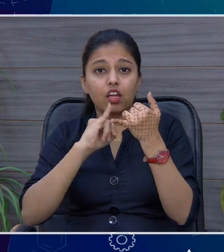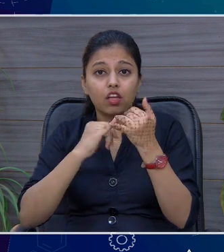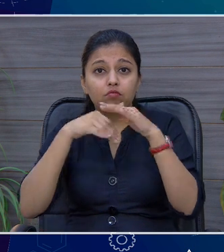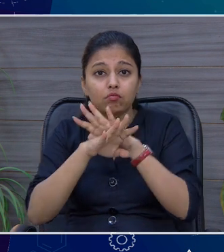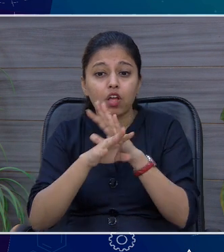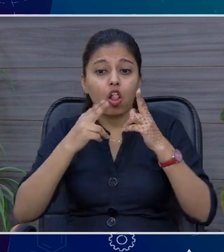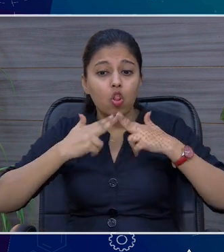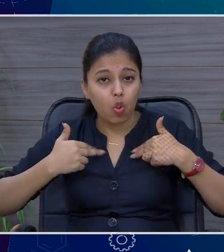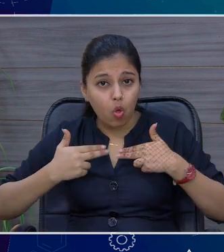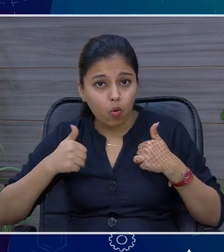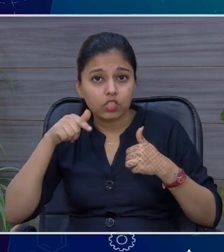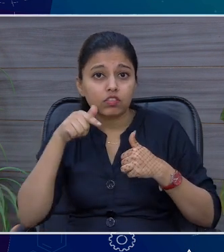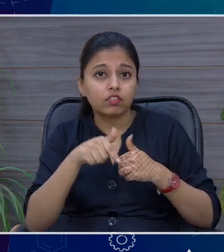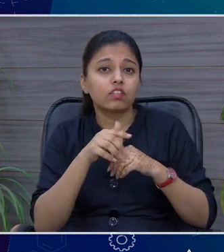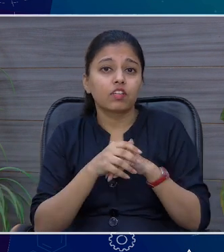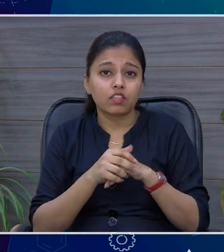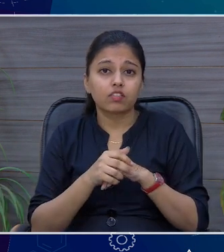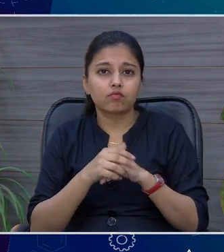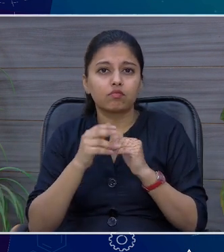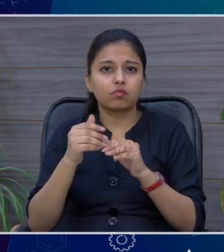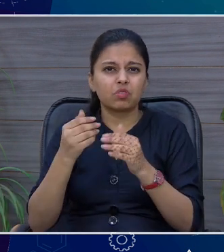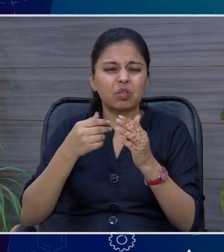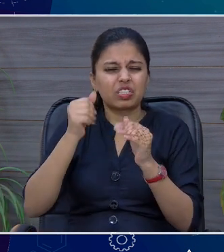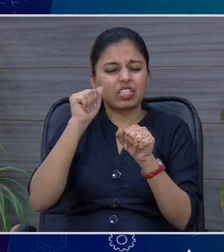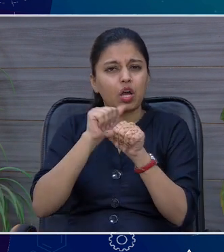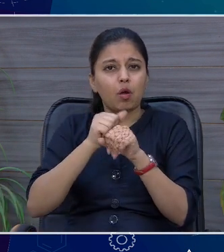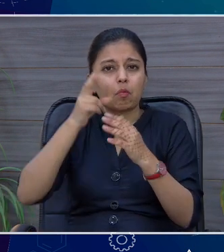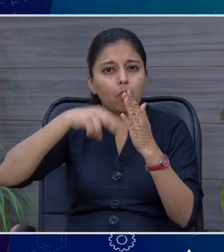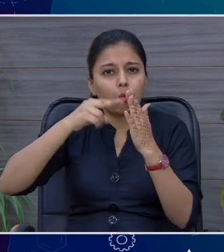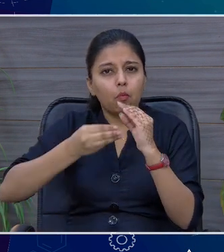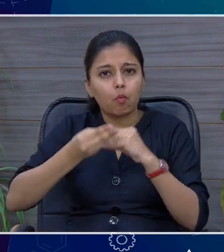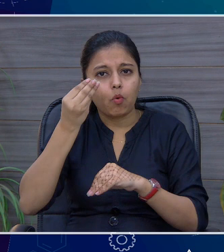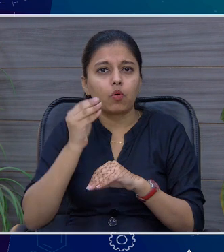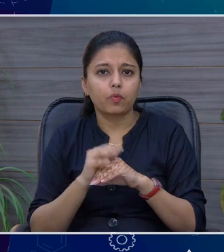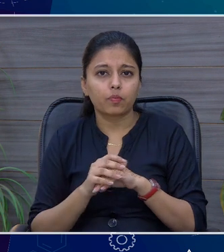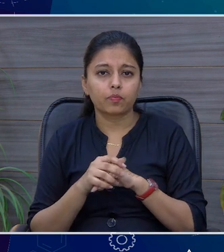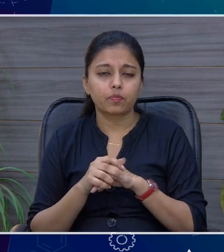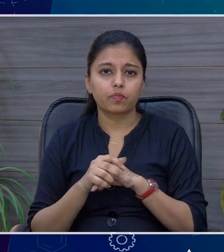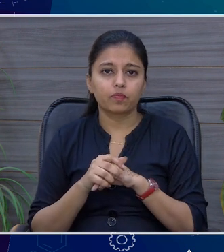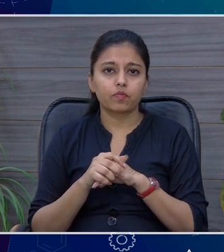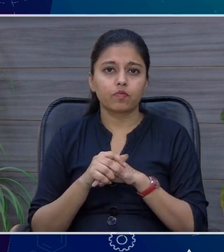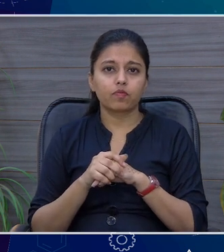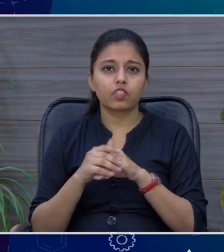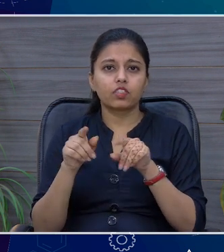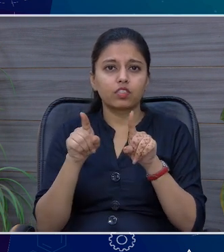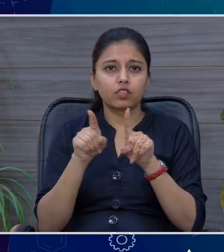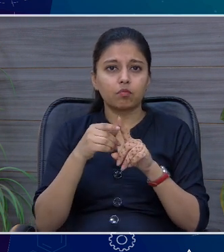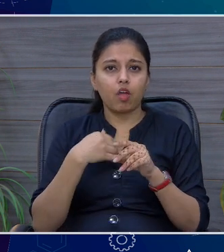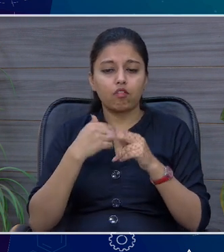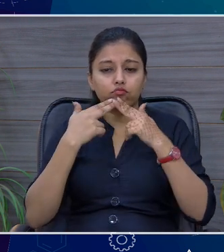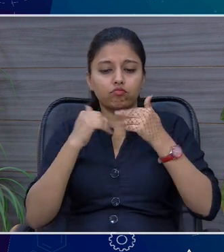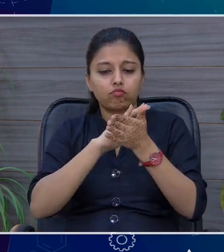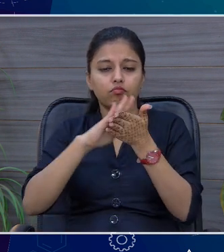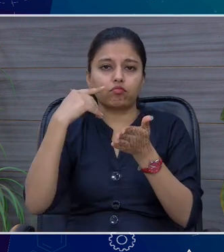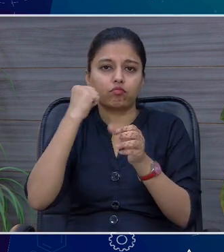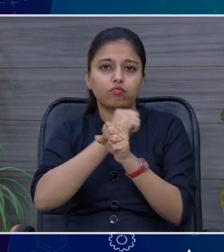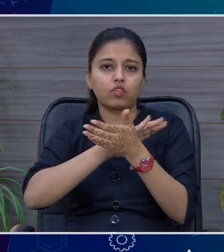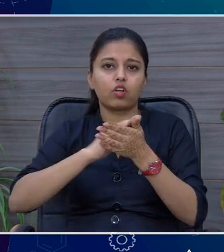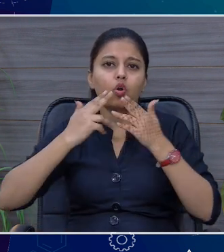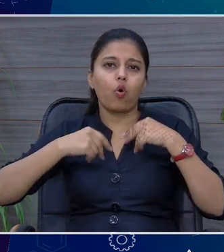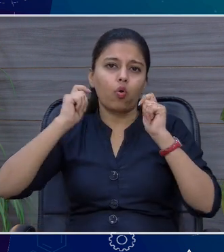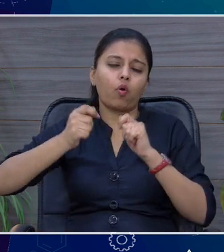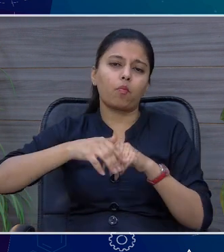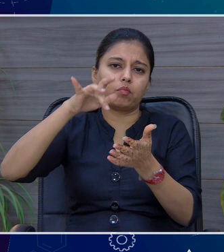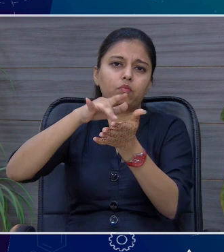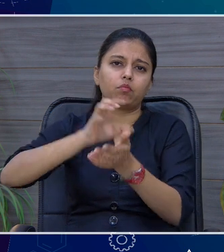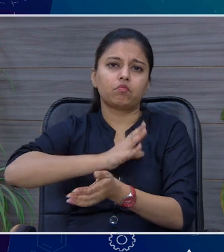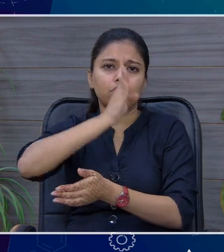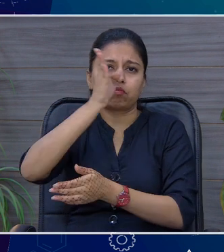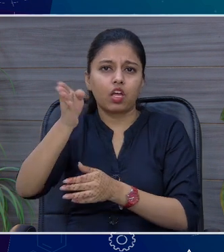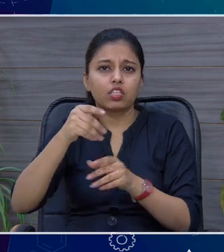आज़